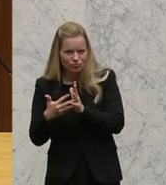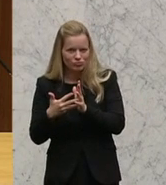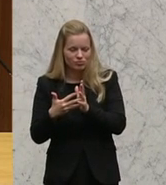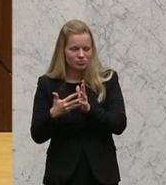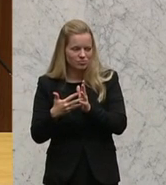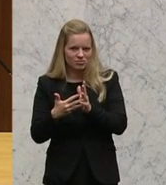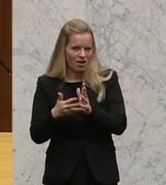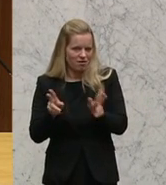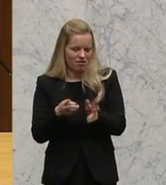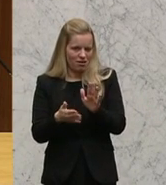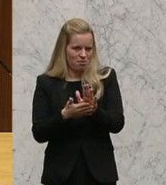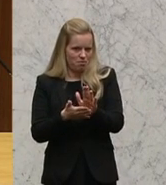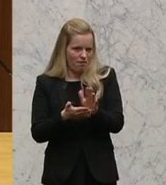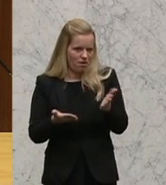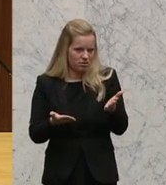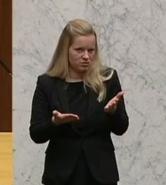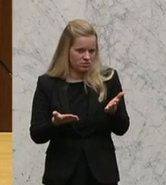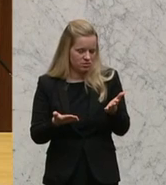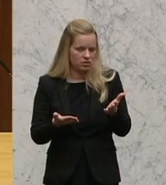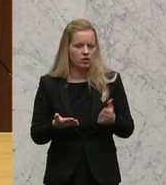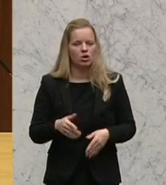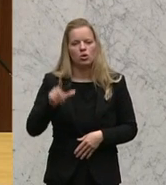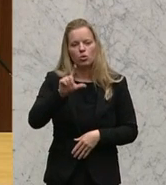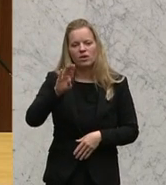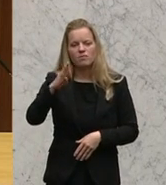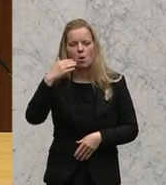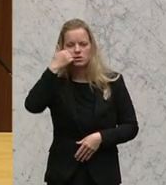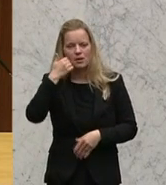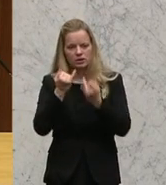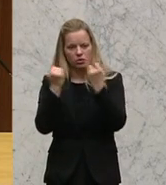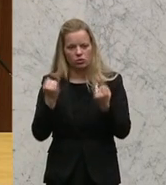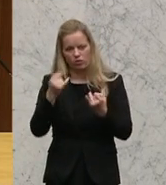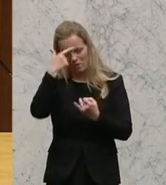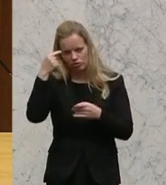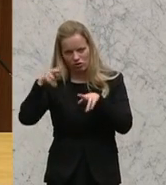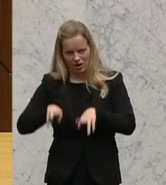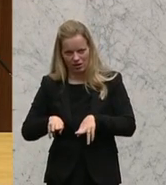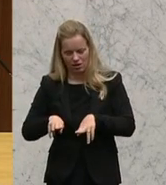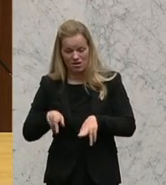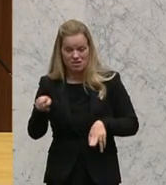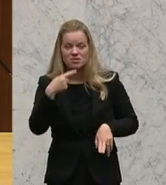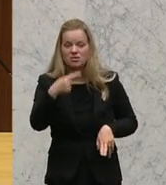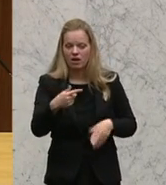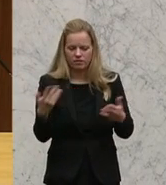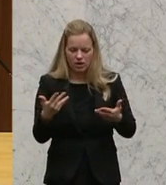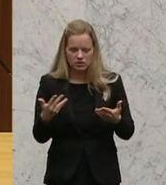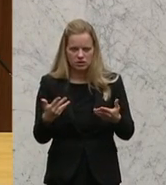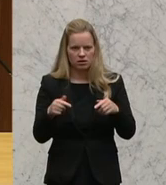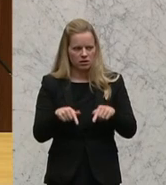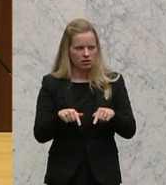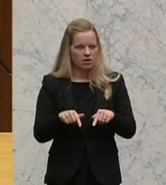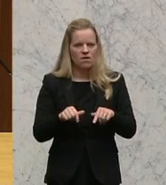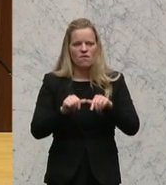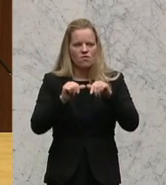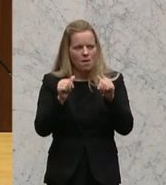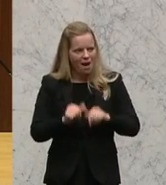nicht belegt sind und nicht gedeckt sind. Das Ludwig-Boltzmann-Institut für Menschenrechte sagt, das, was Sie hier machen wollen, eine formalgesetzliche Delegation ist,